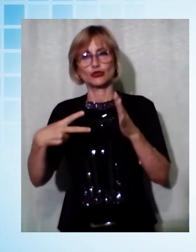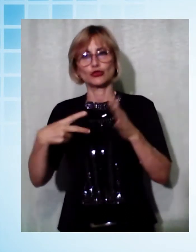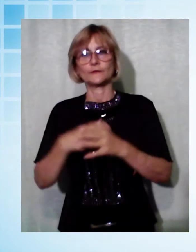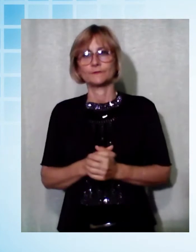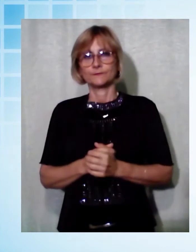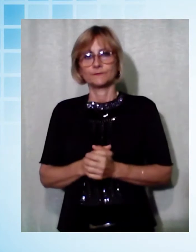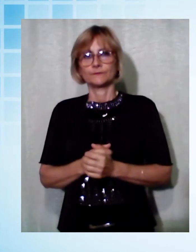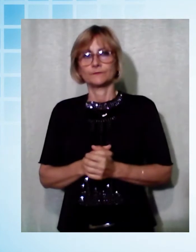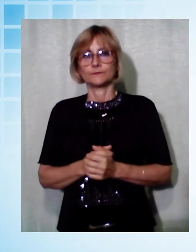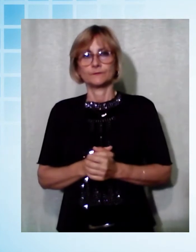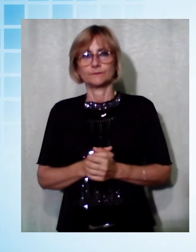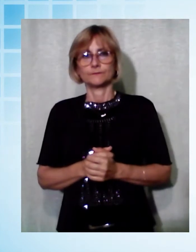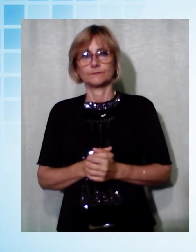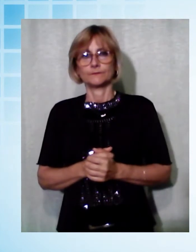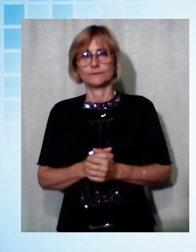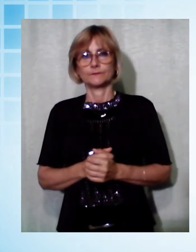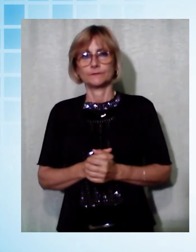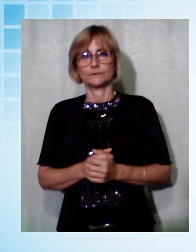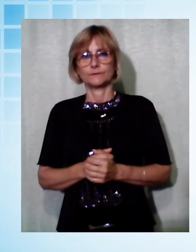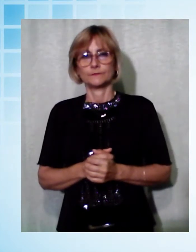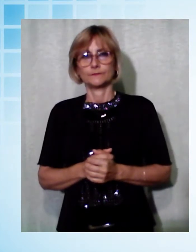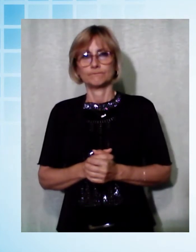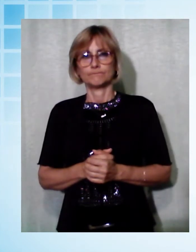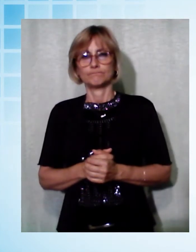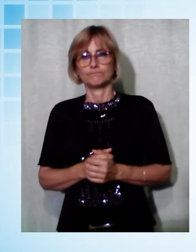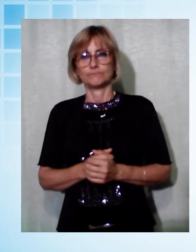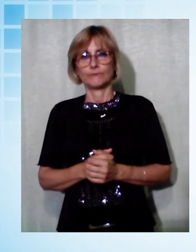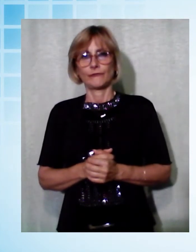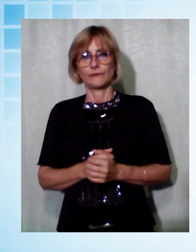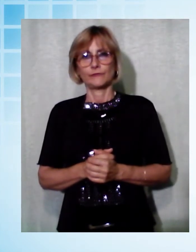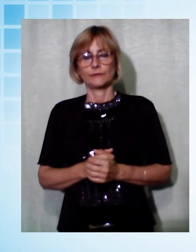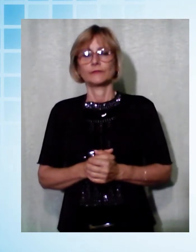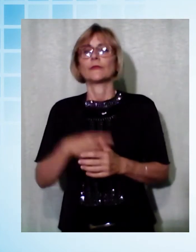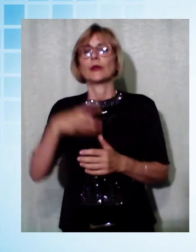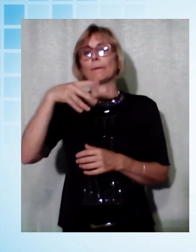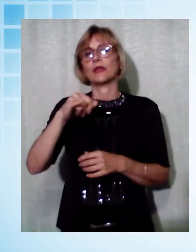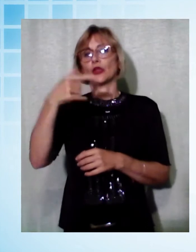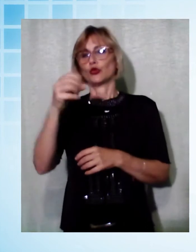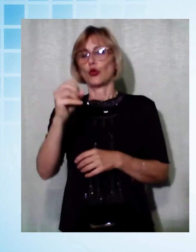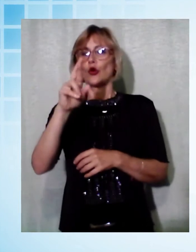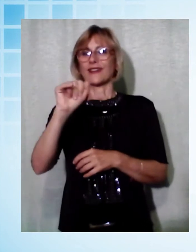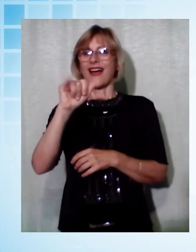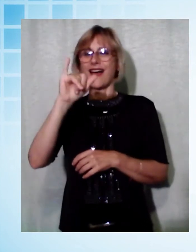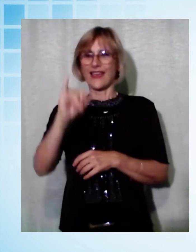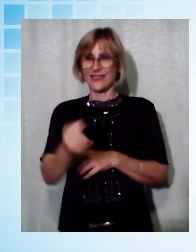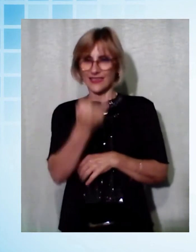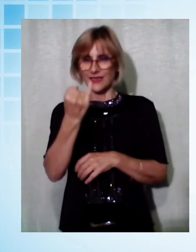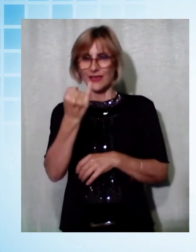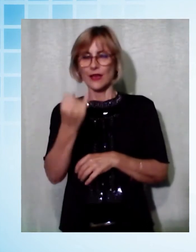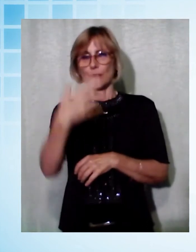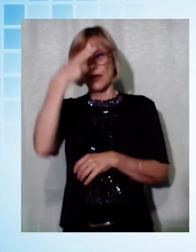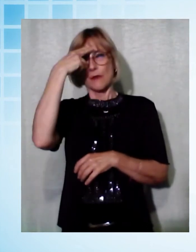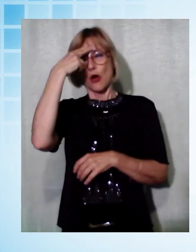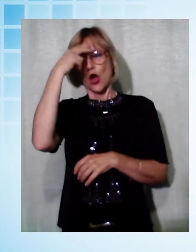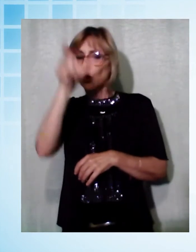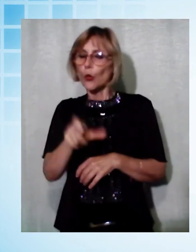soltanto di onorare la memoria del grande Mitorai, ma anche un modo per rendere Pietrasanta quello che le si deve.